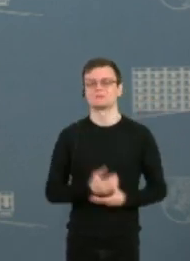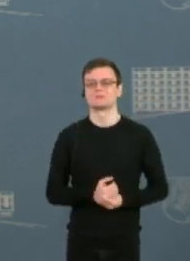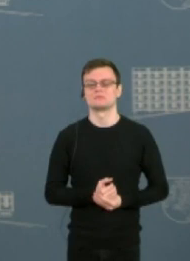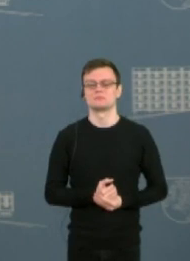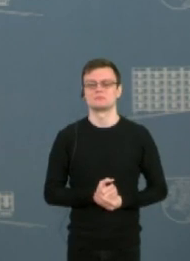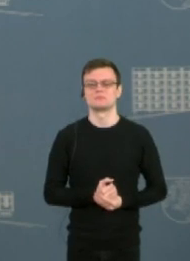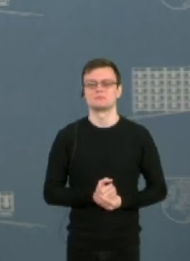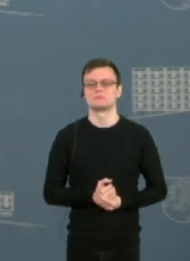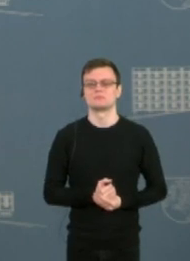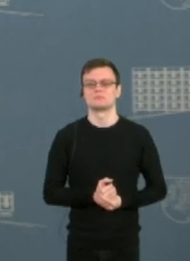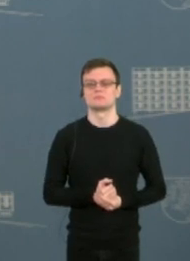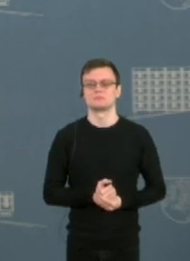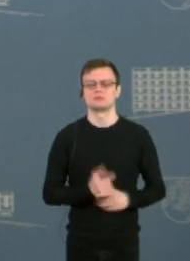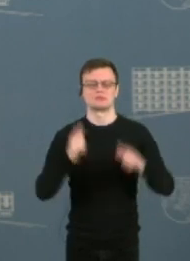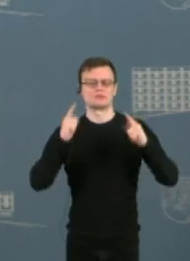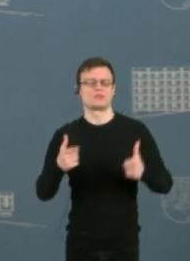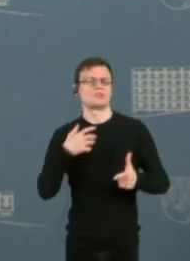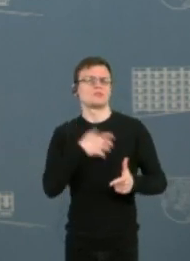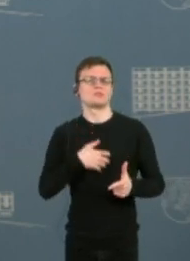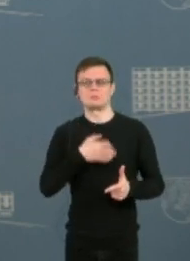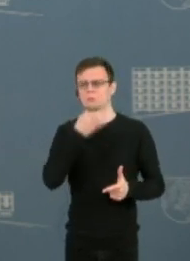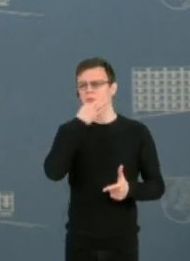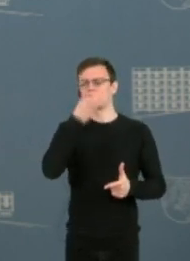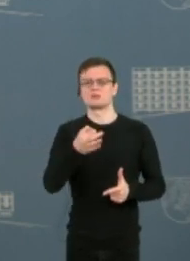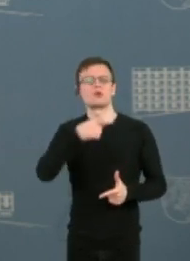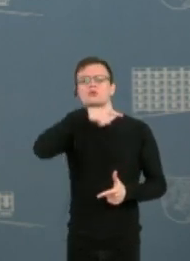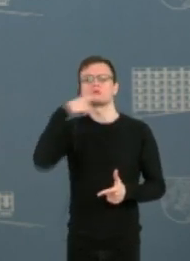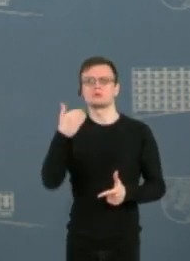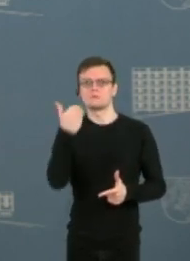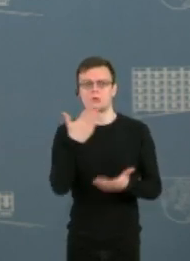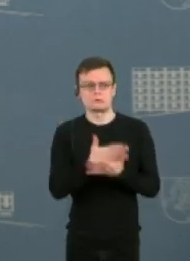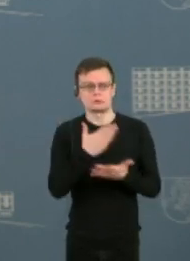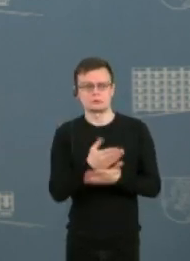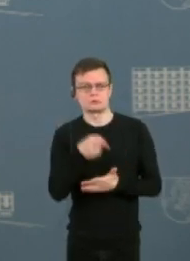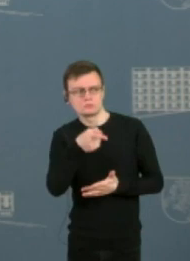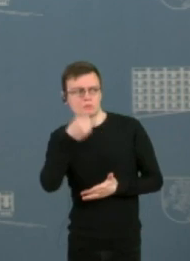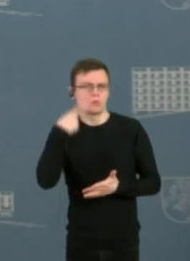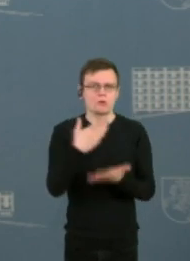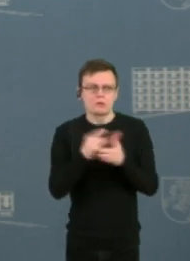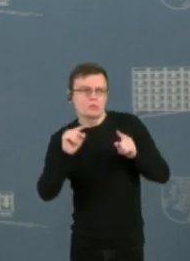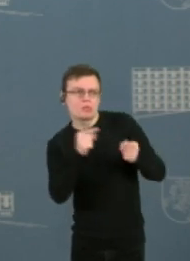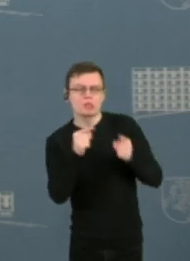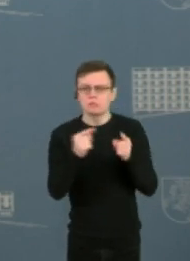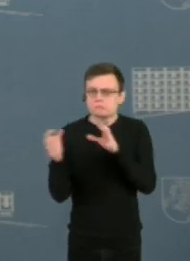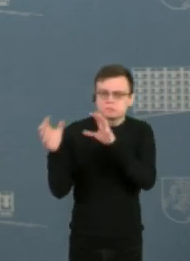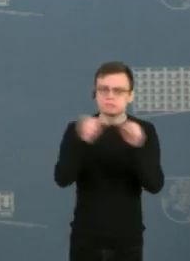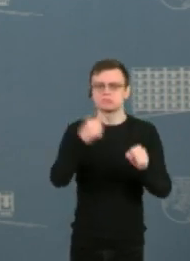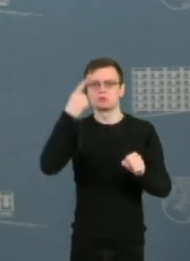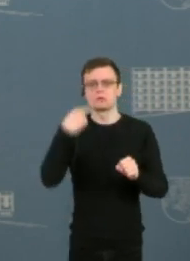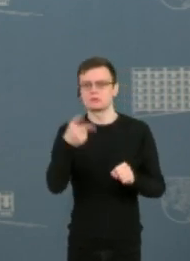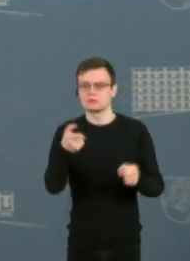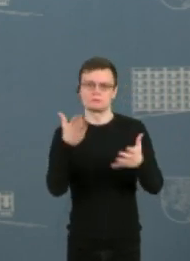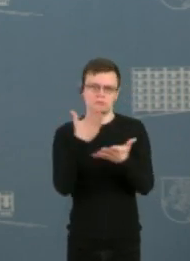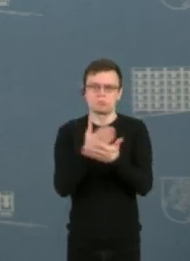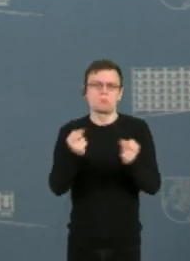pabrėžti ir Rusijos vydomą imperialistinę politiką, kuri yra grėsminga